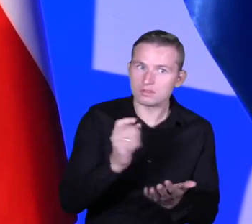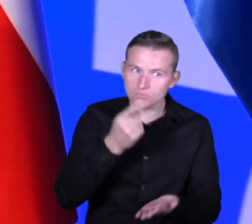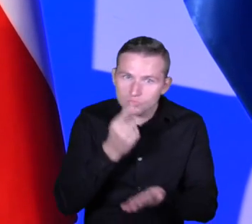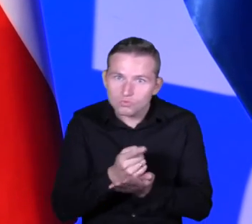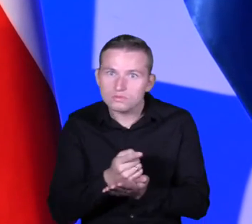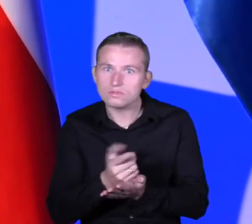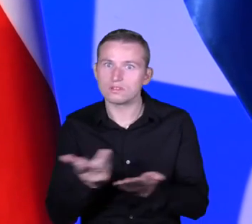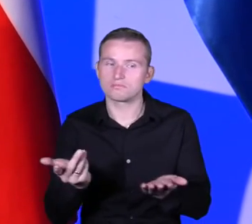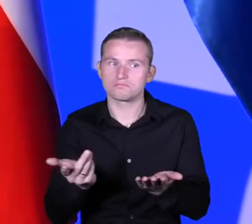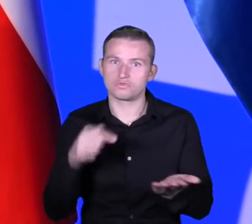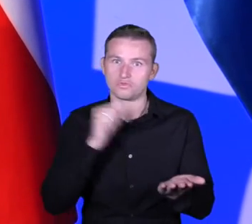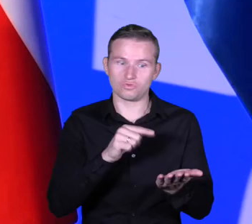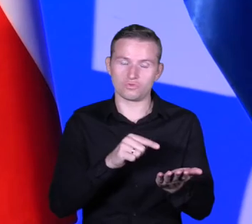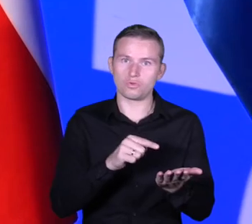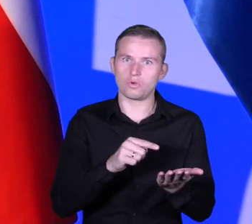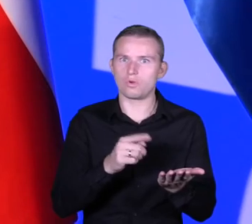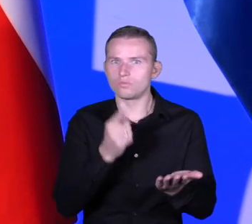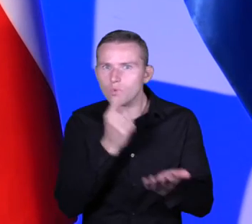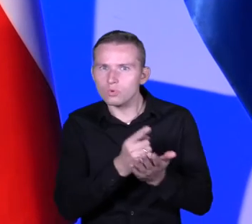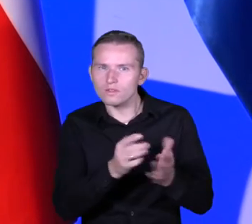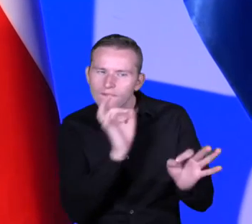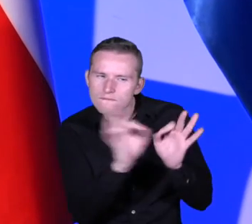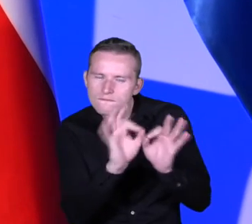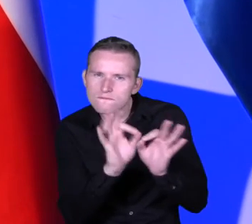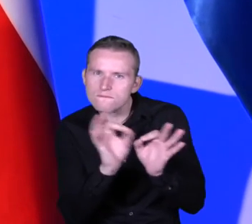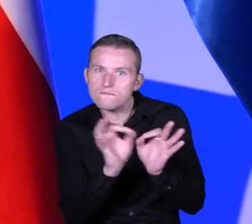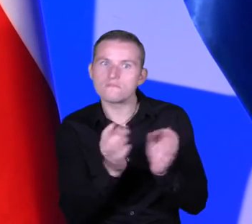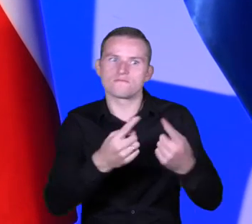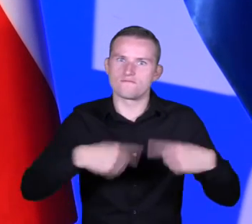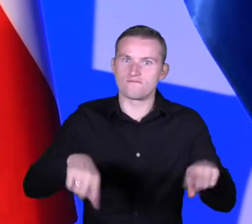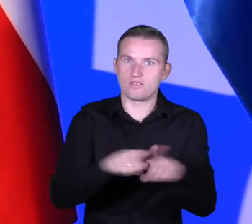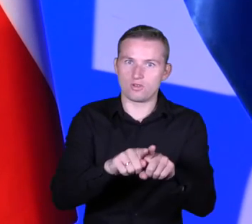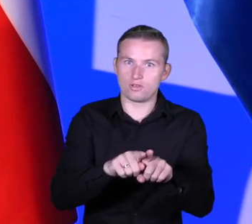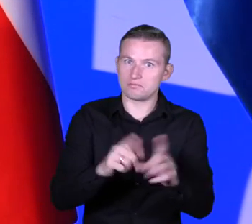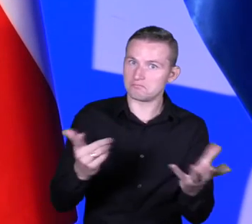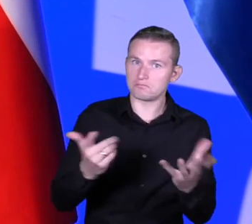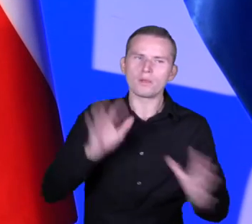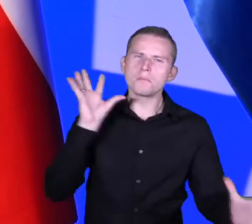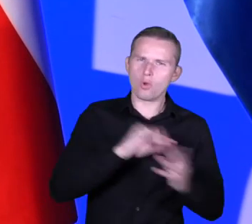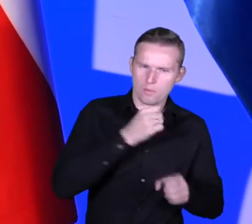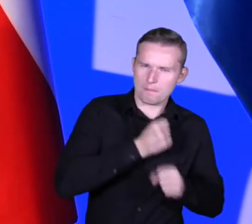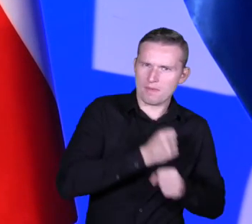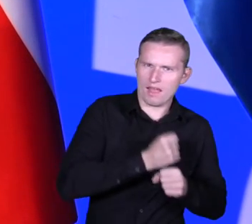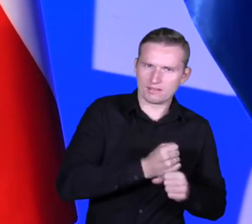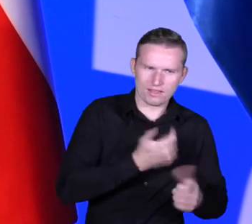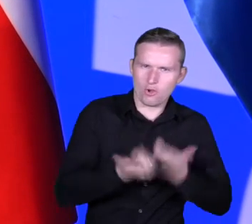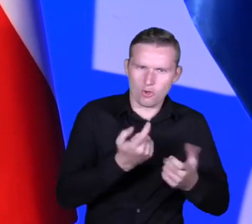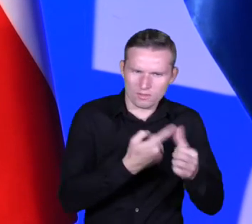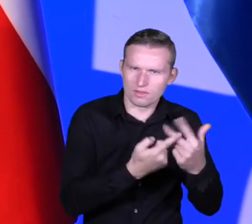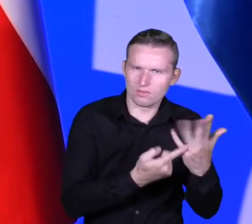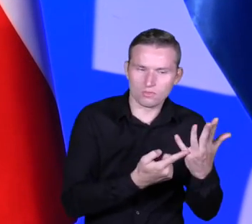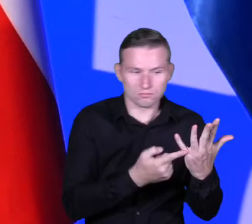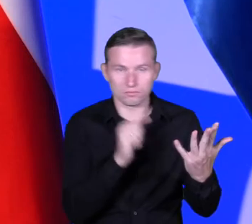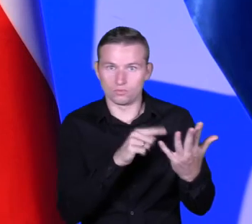będzie to możliwe, żeby to wyskalować, żeby tak naprawdę to, co wypracujemy, żeby mogło być w każdym miejscu, w każdym